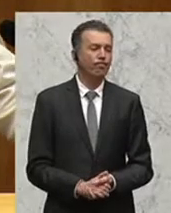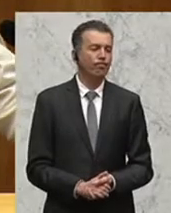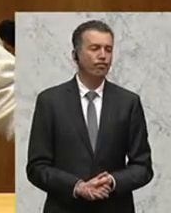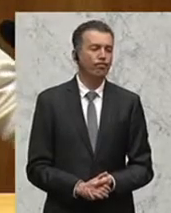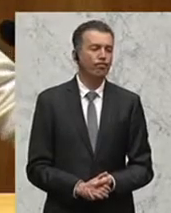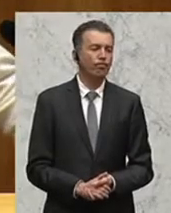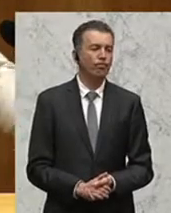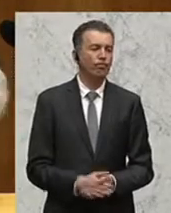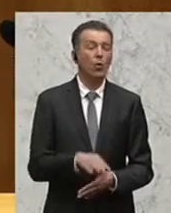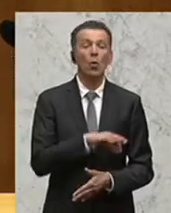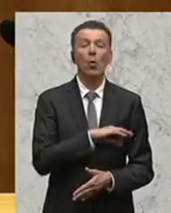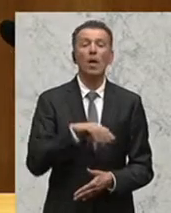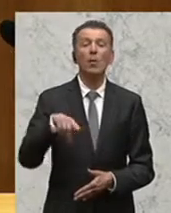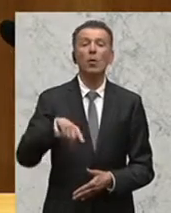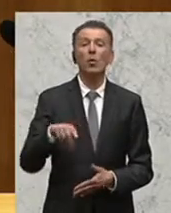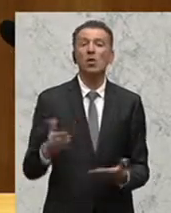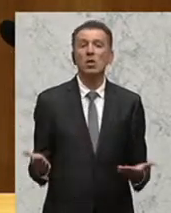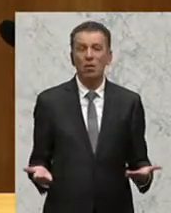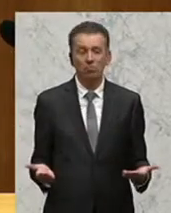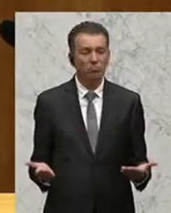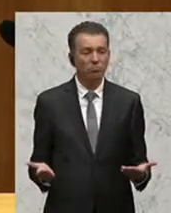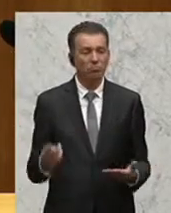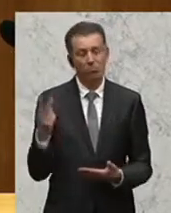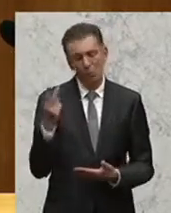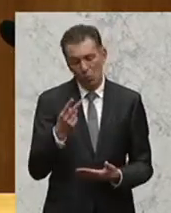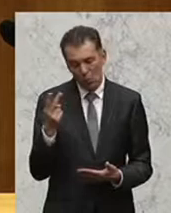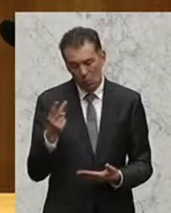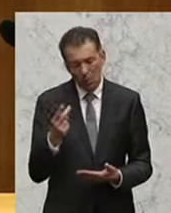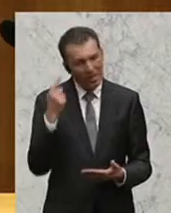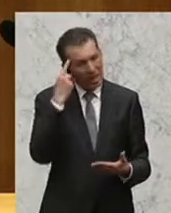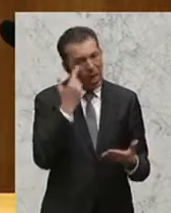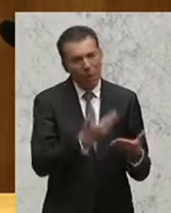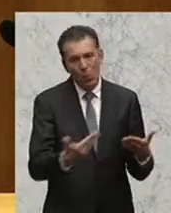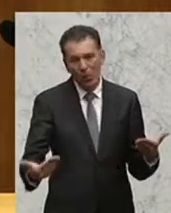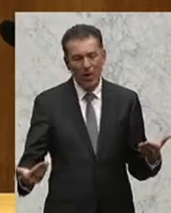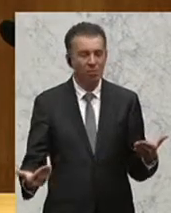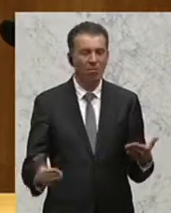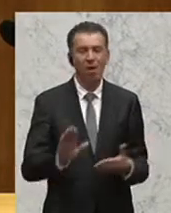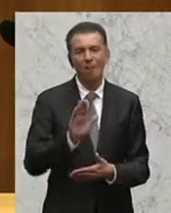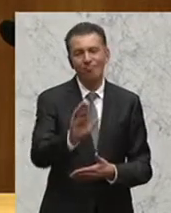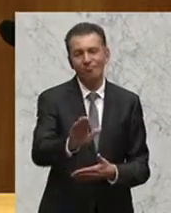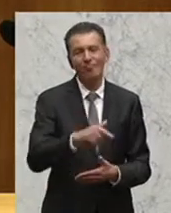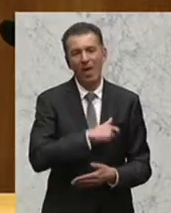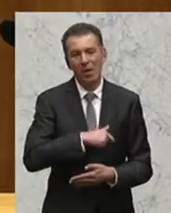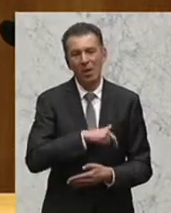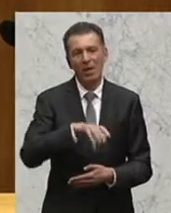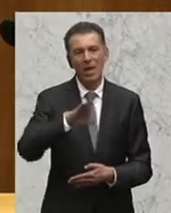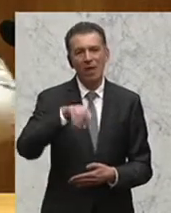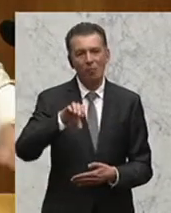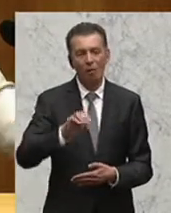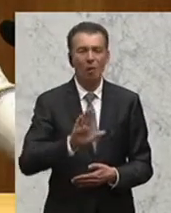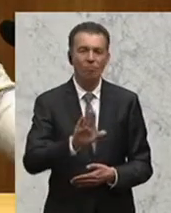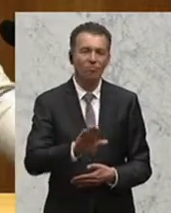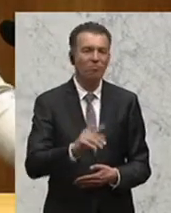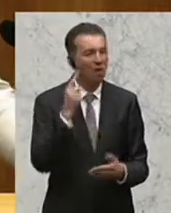ja, Kollege Podkorszek, es bleiben natürlich die Argumente, die Ihre Partei und Ihre Fraktion